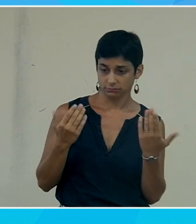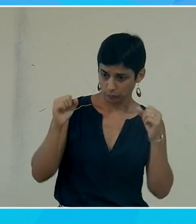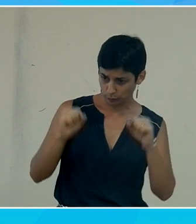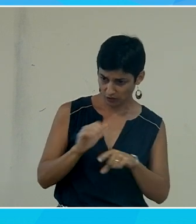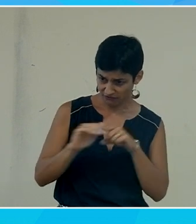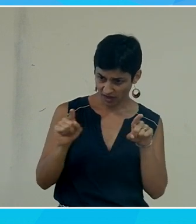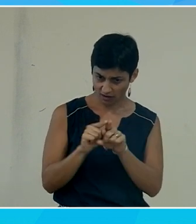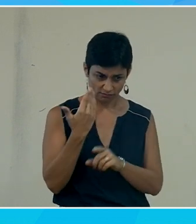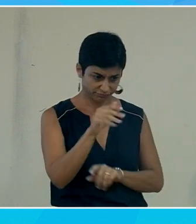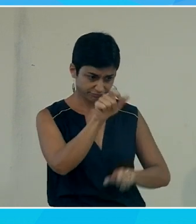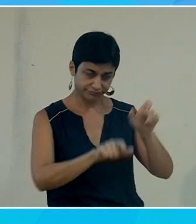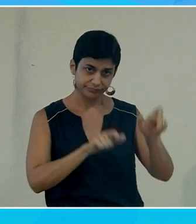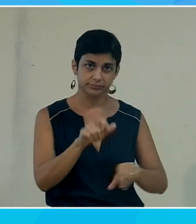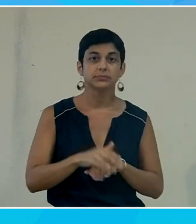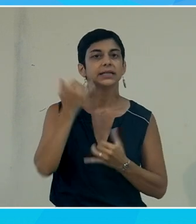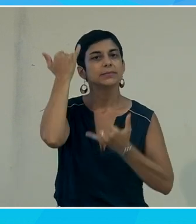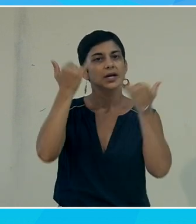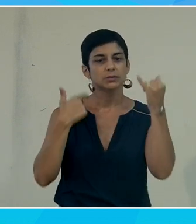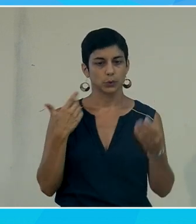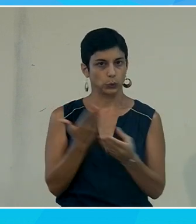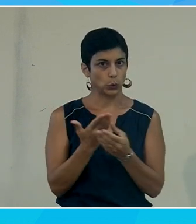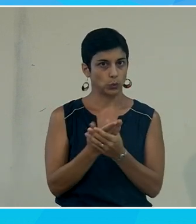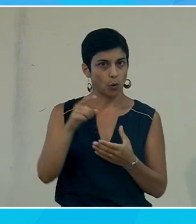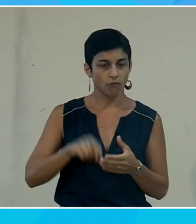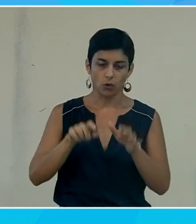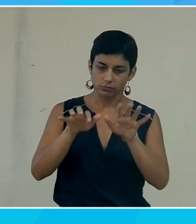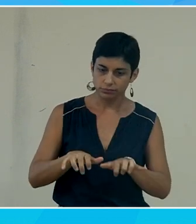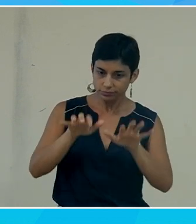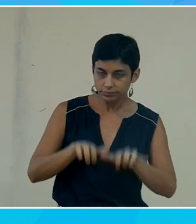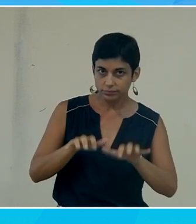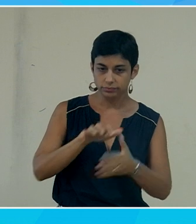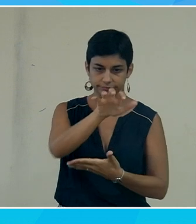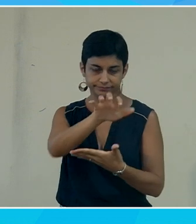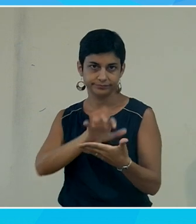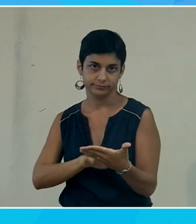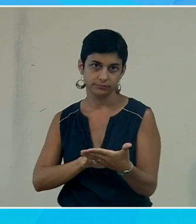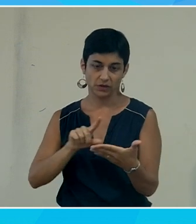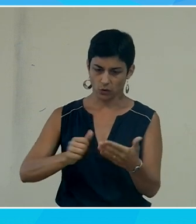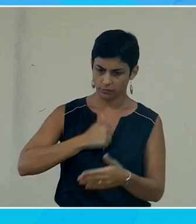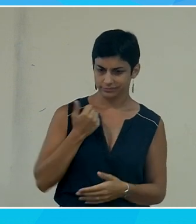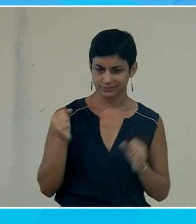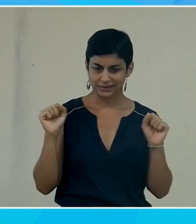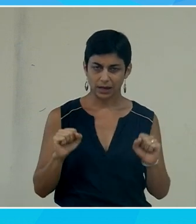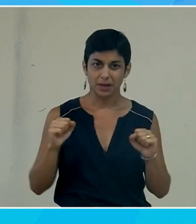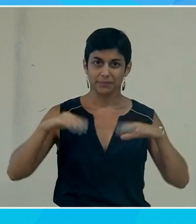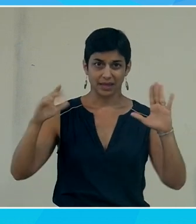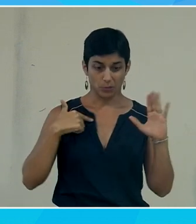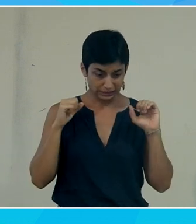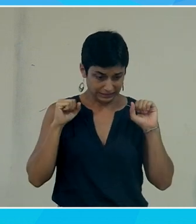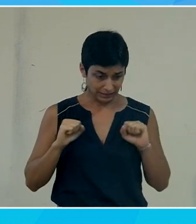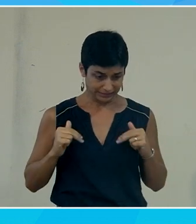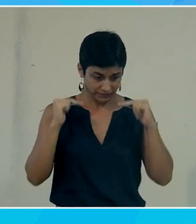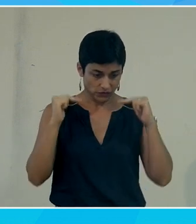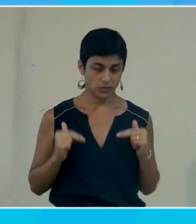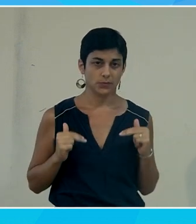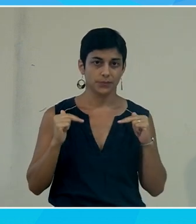autres. imaginez, je dois rédiger un document, je dois être capable de rédiger ce document quelles que soient mes capacités. Et